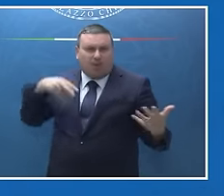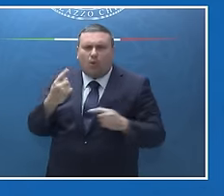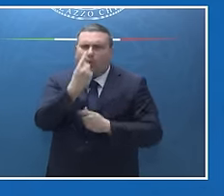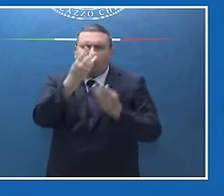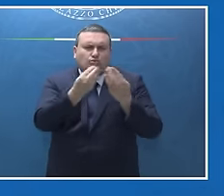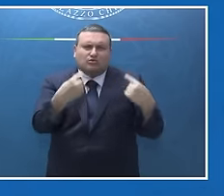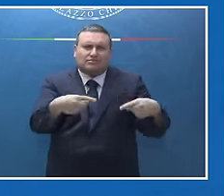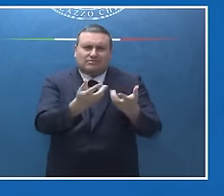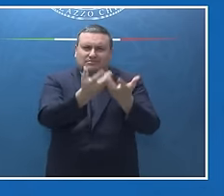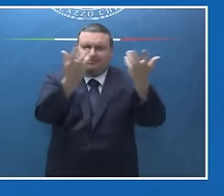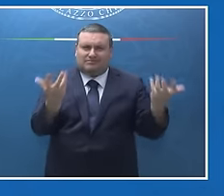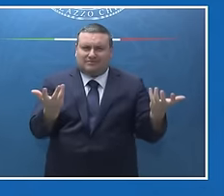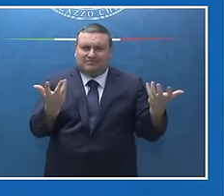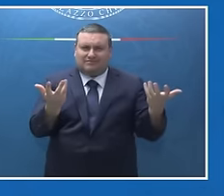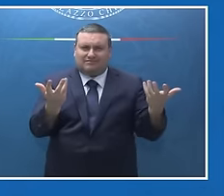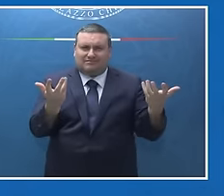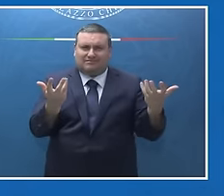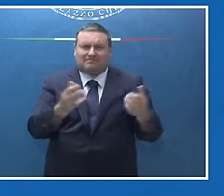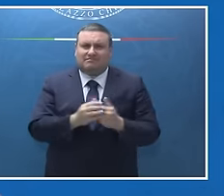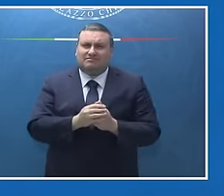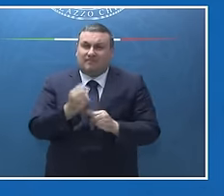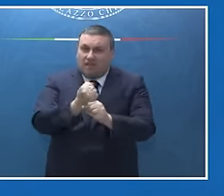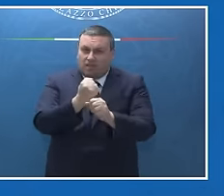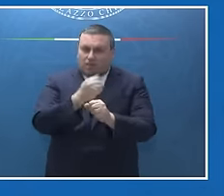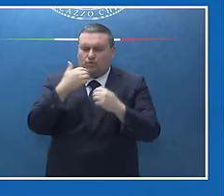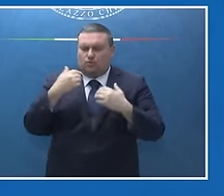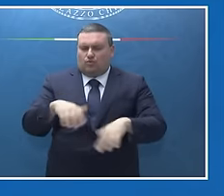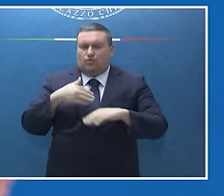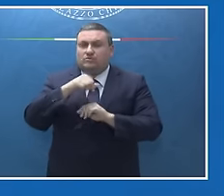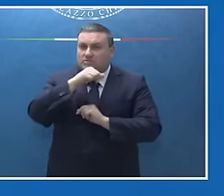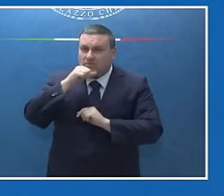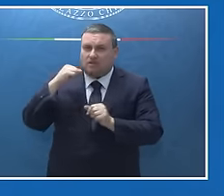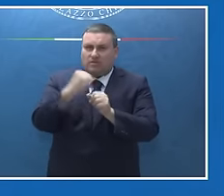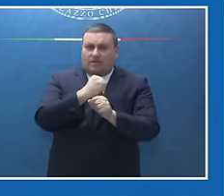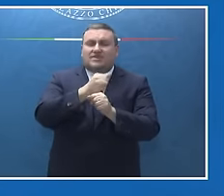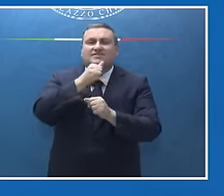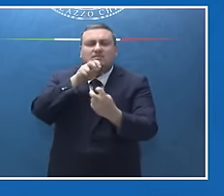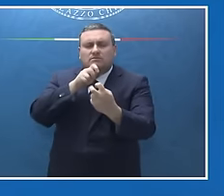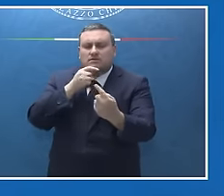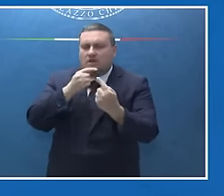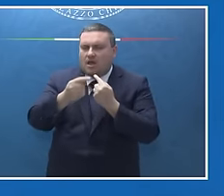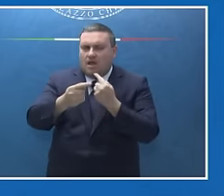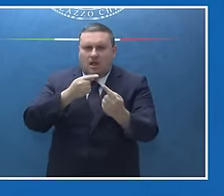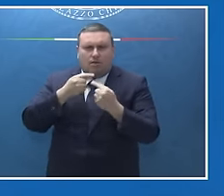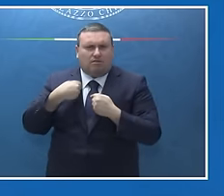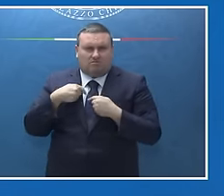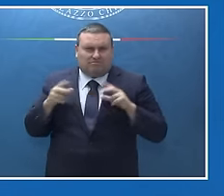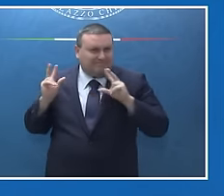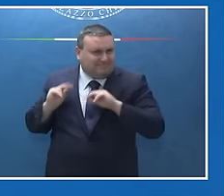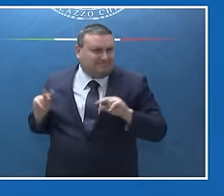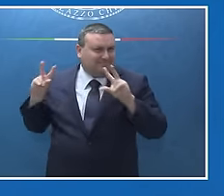qualcosa su qualcuno. C'è da lavorare,'è da entrare in dialogo gli uni con gli altri. L'ho sempre detto.